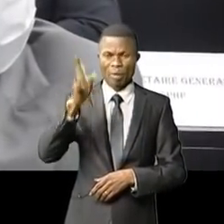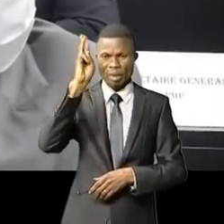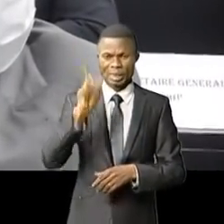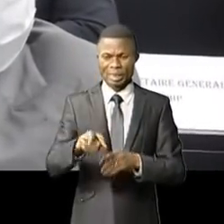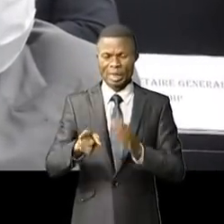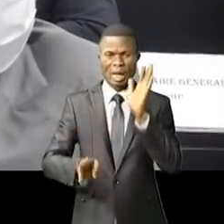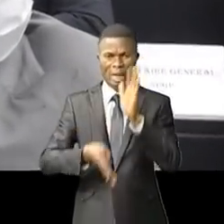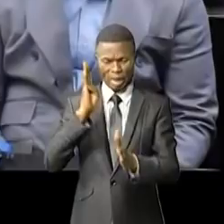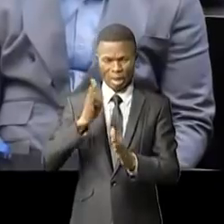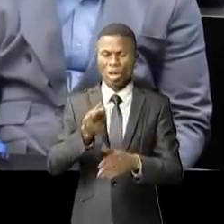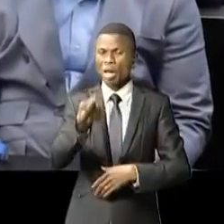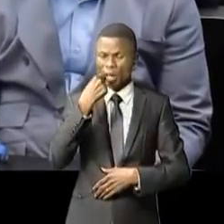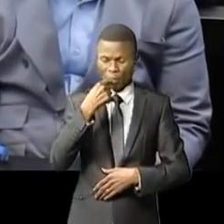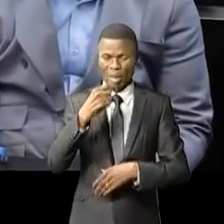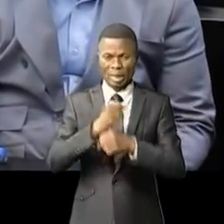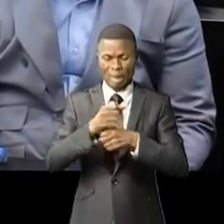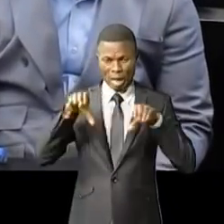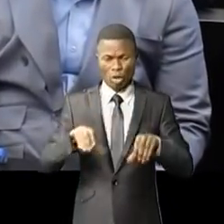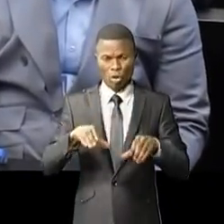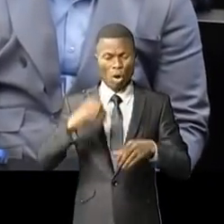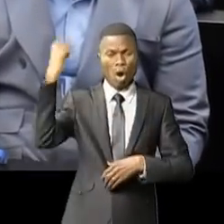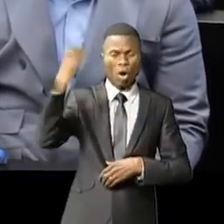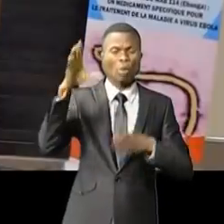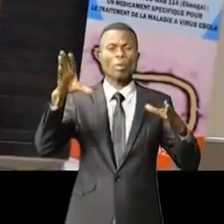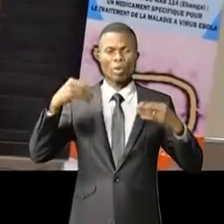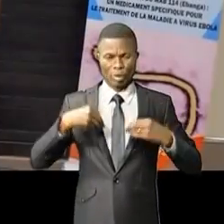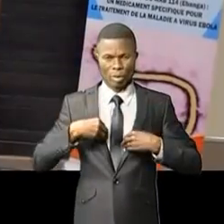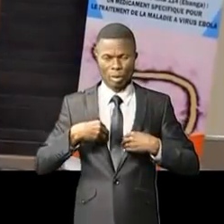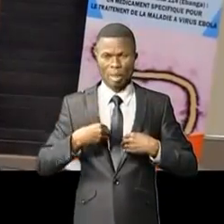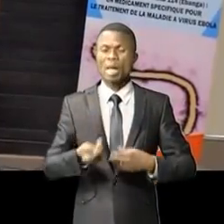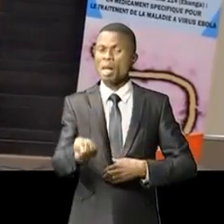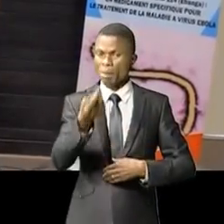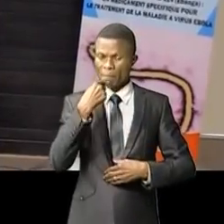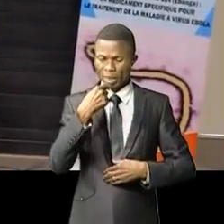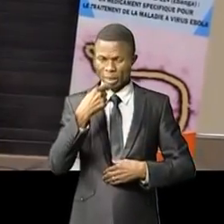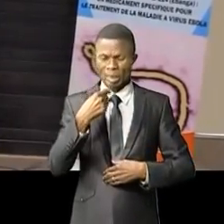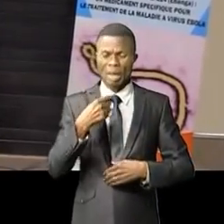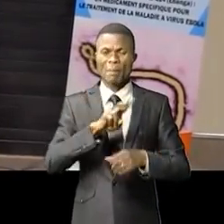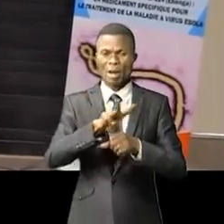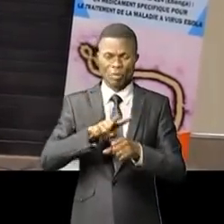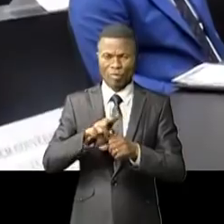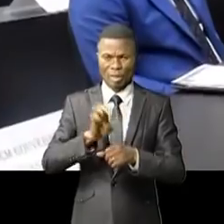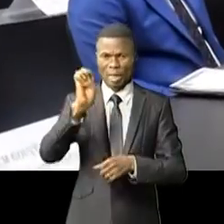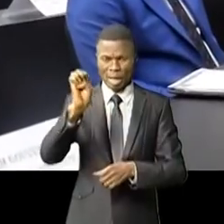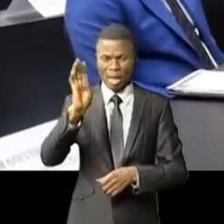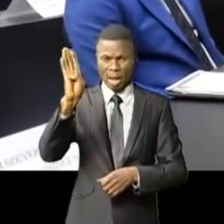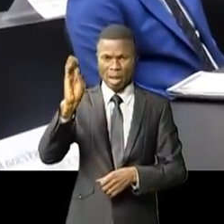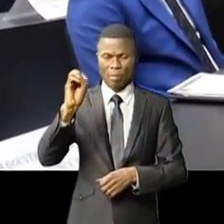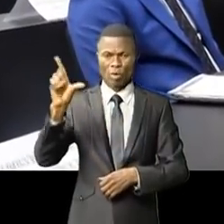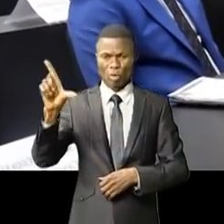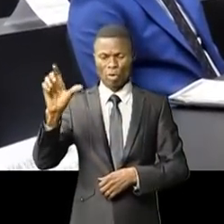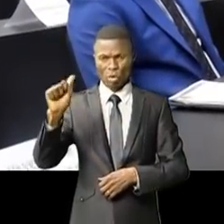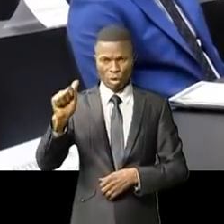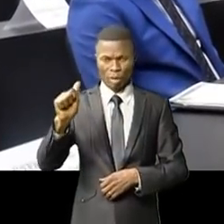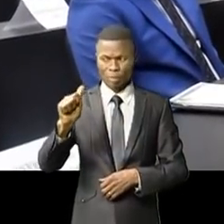médicament made in Congo, est aujourd'hui reconnu mondialement pour le traitement de ces virus. Avec son traitement à injection unique,